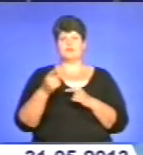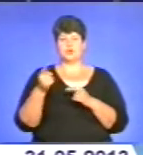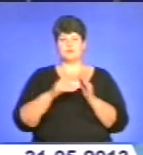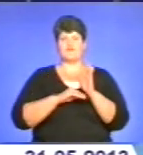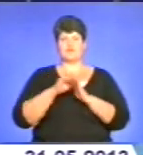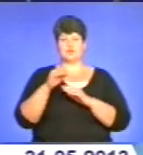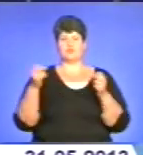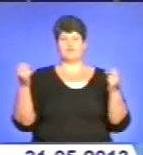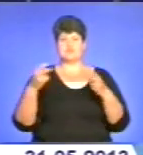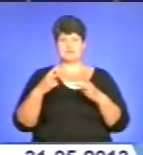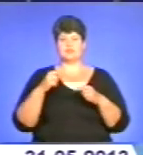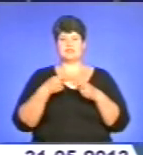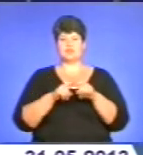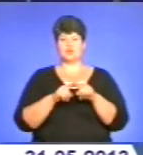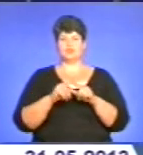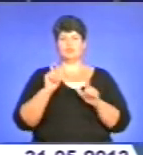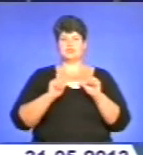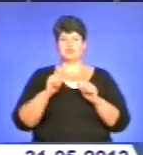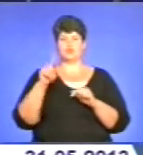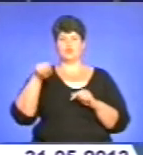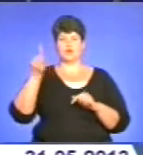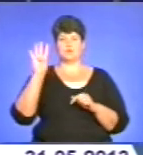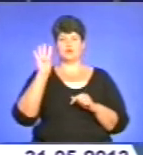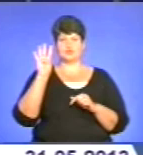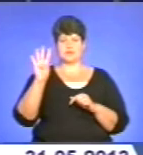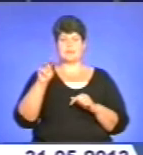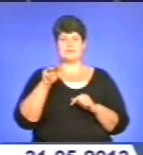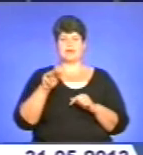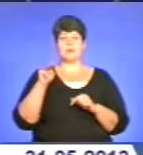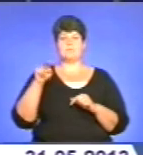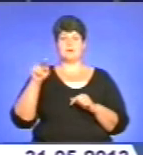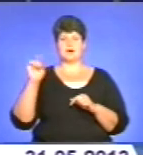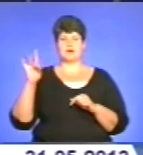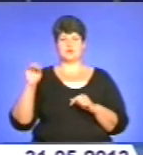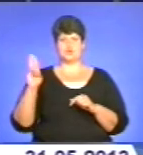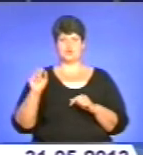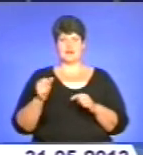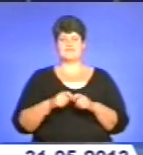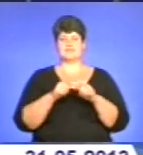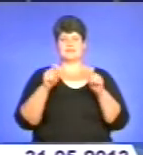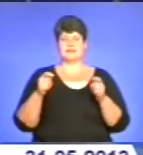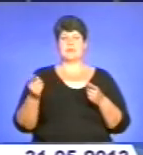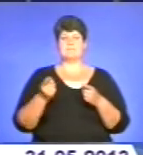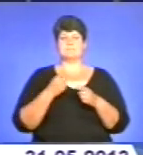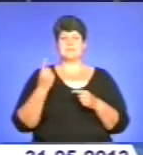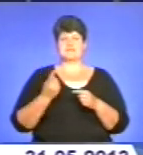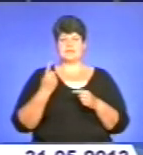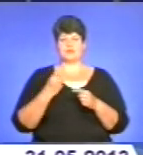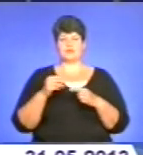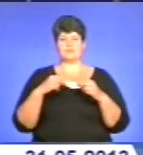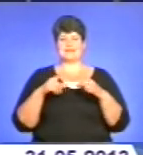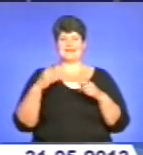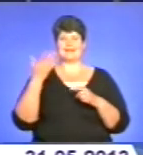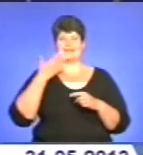вищому професійно-технічному училищі номер 4 імені Михайла Порошука відкрили майстерню-магазин для лекцій і практичних